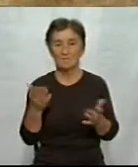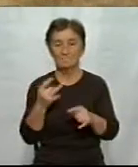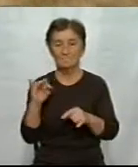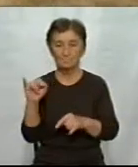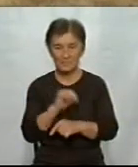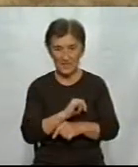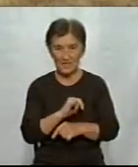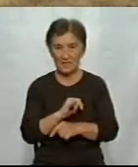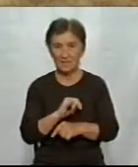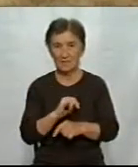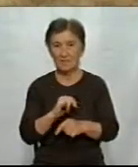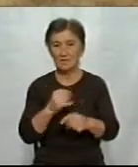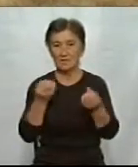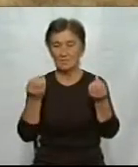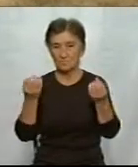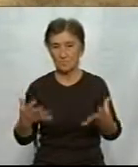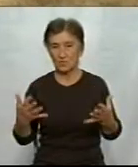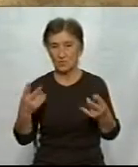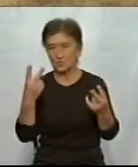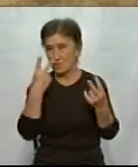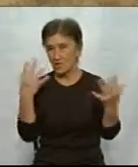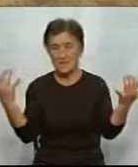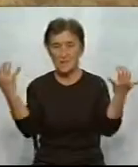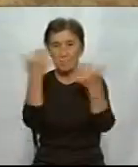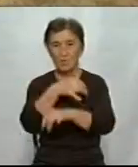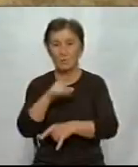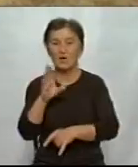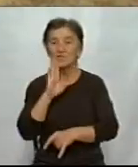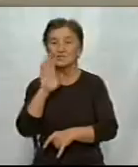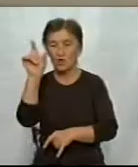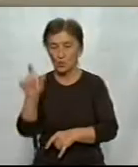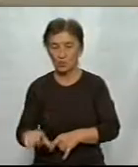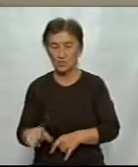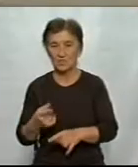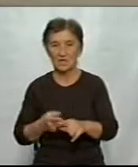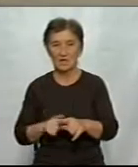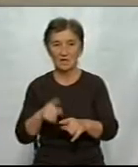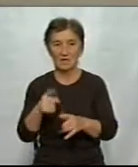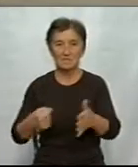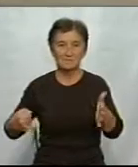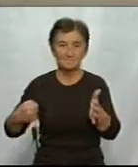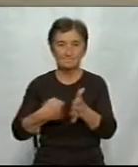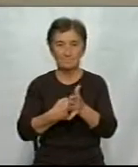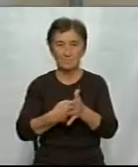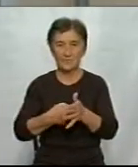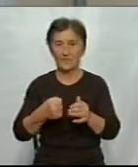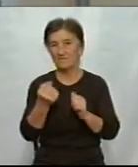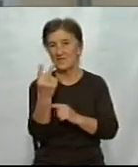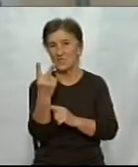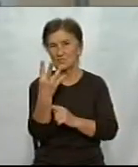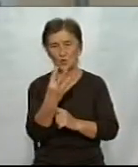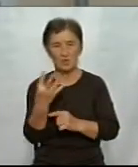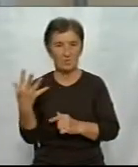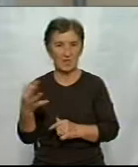просто не побачити людину, яка перехожила. Аварія сталася о 12.45, каже начальник